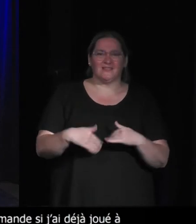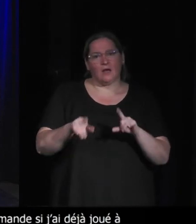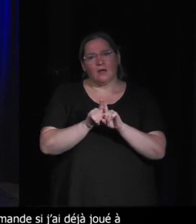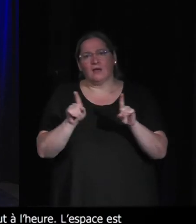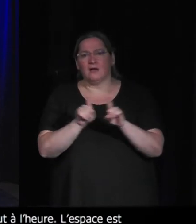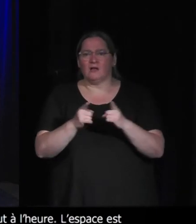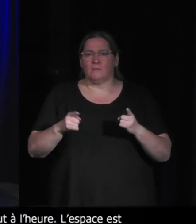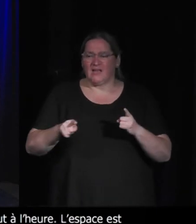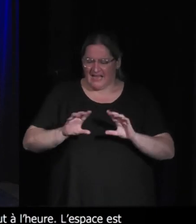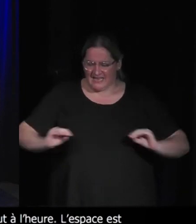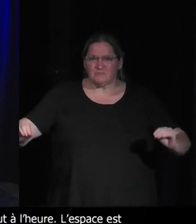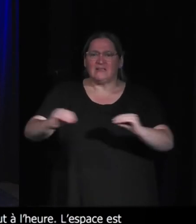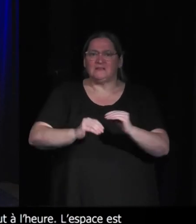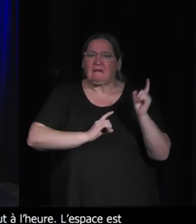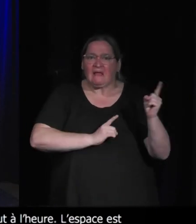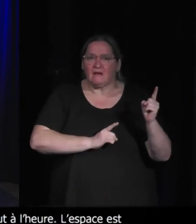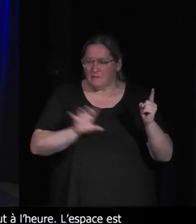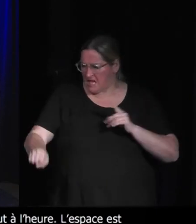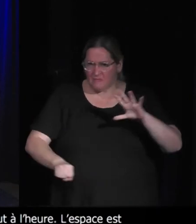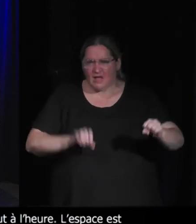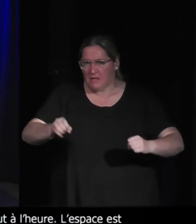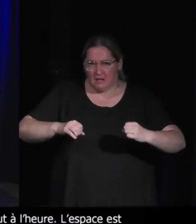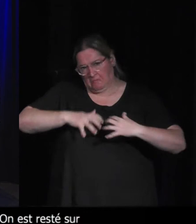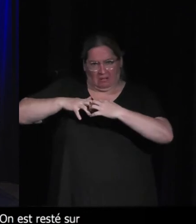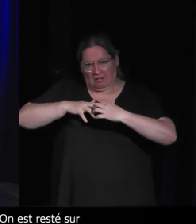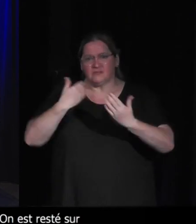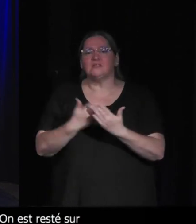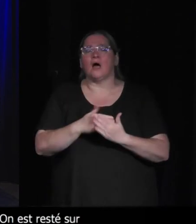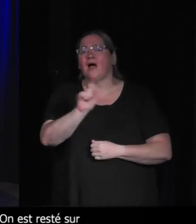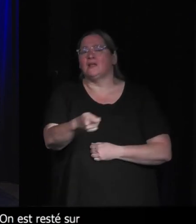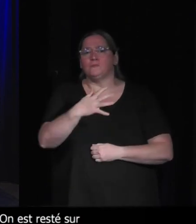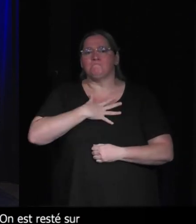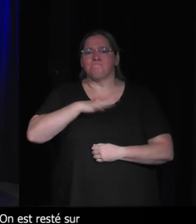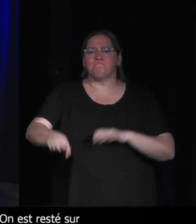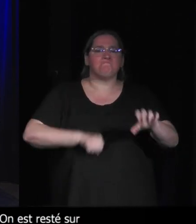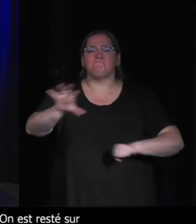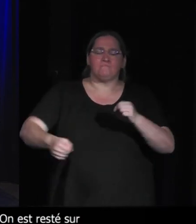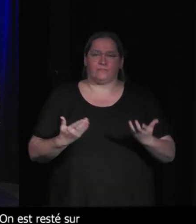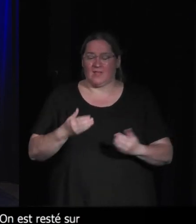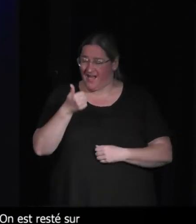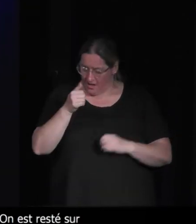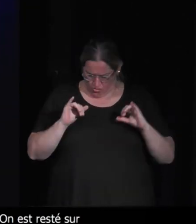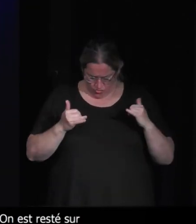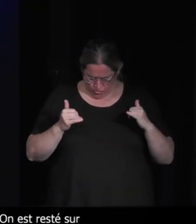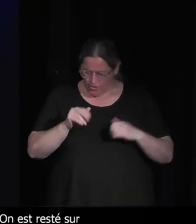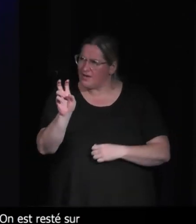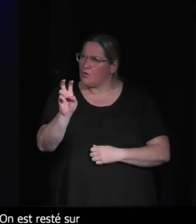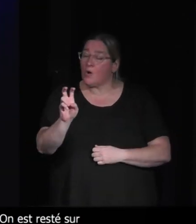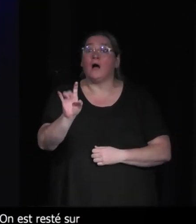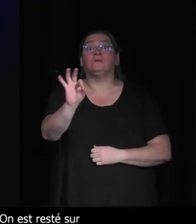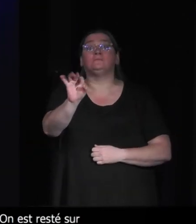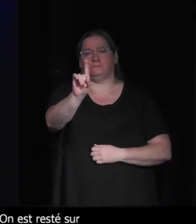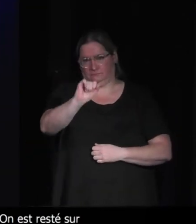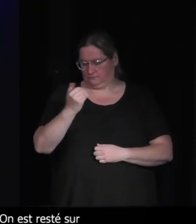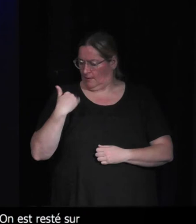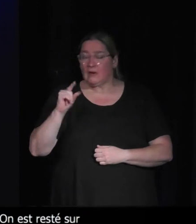de la guerre pour l'espace, de l'appropriation pour l'espace et de'appropriation de la nature. Est-ce que j'ai un jeu écolo ? Il y en a un qui me vient, un truc auquel j'ai joué récemment